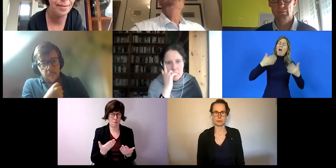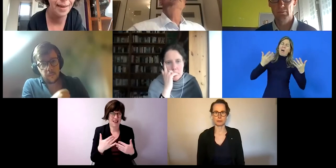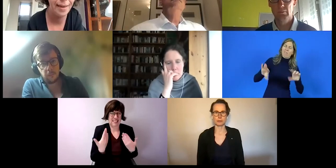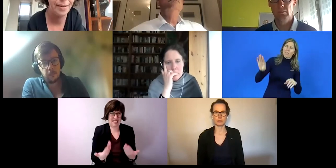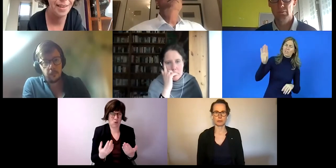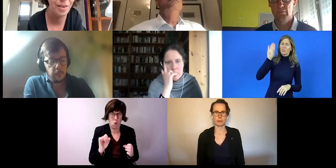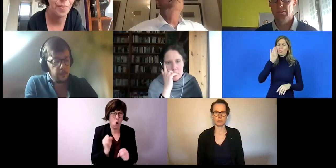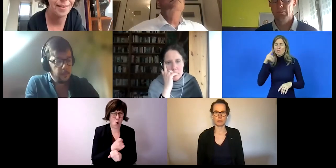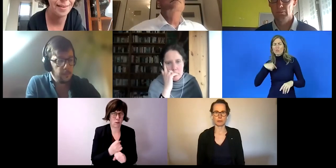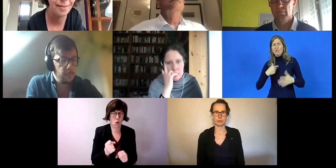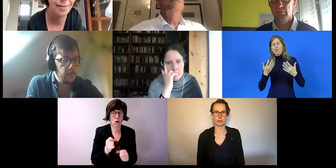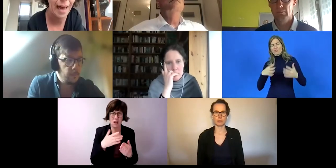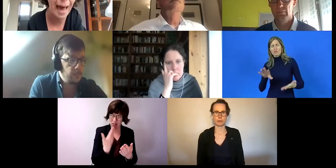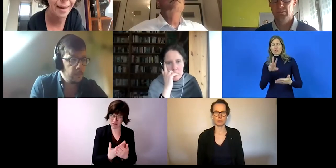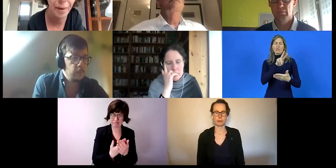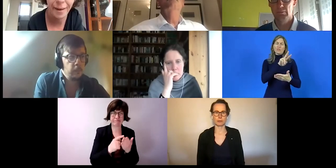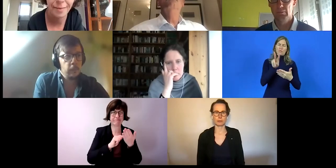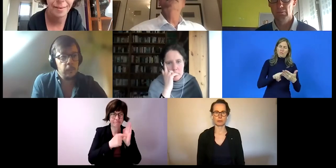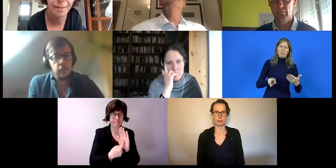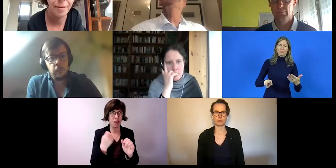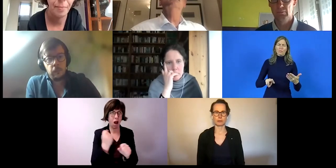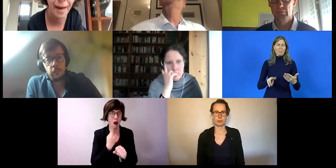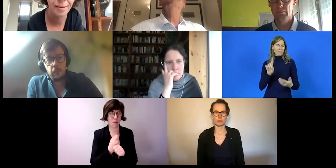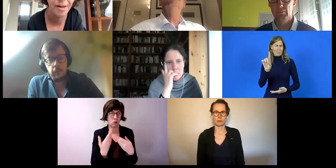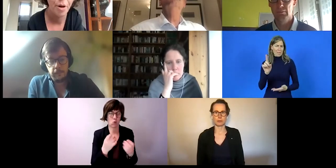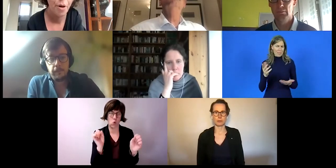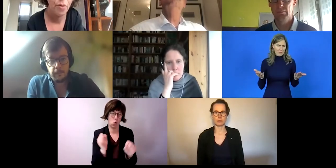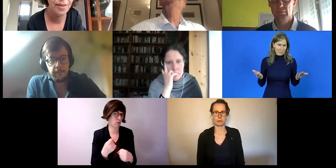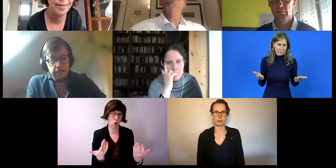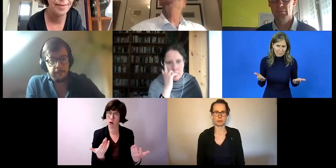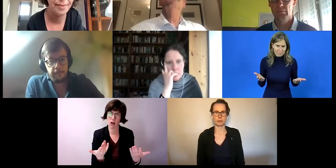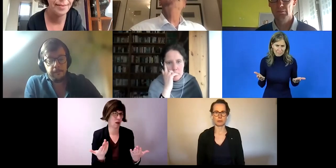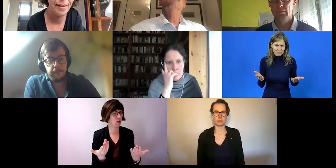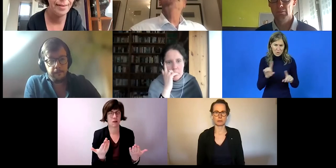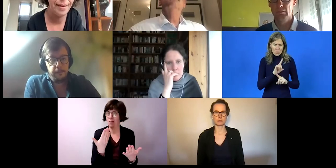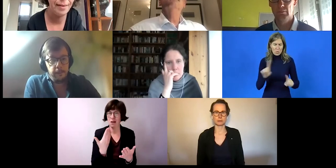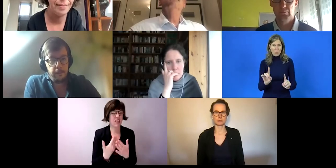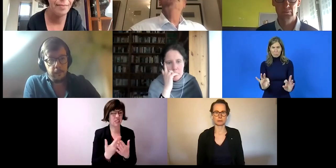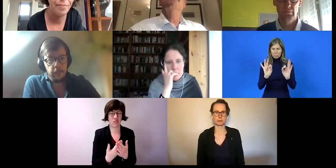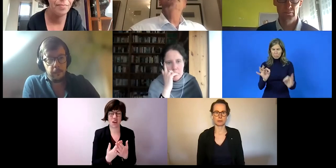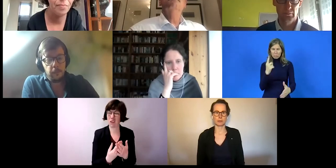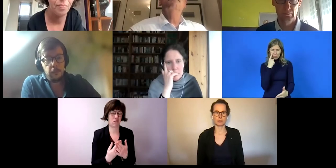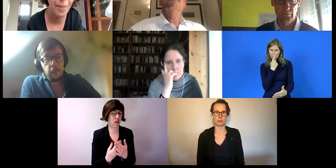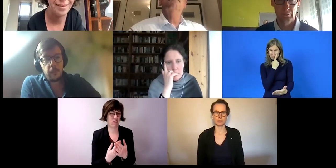keine evidenzbasierte Arbeit machen. Und das ist einer der